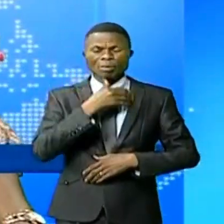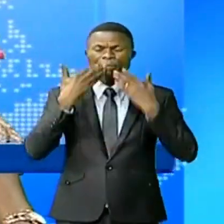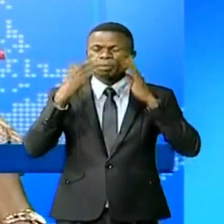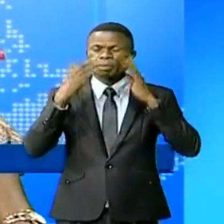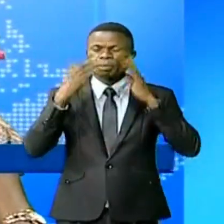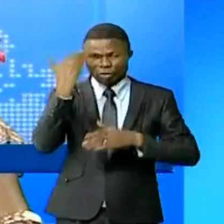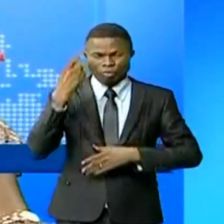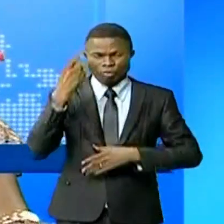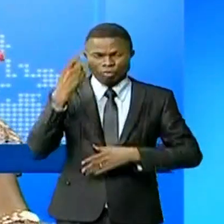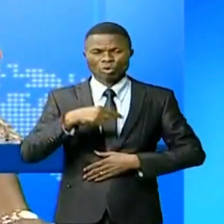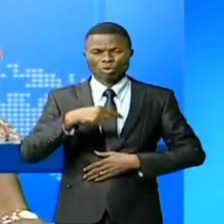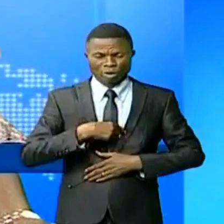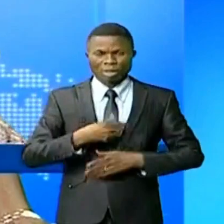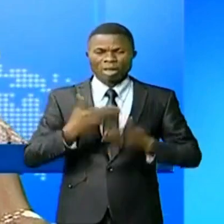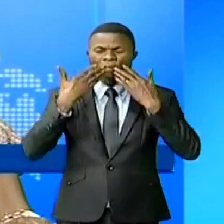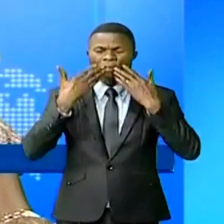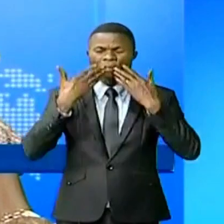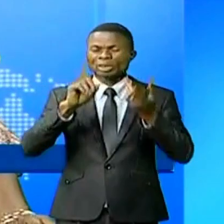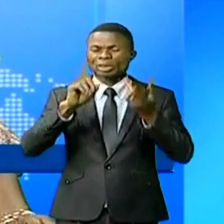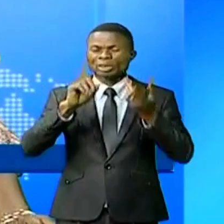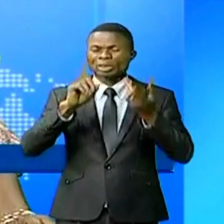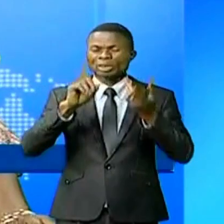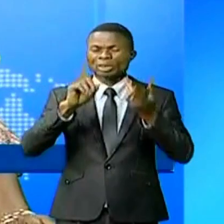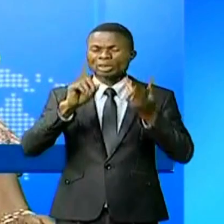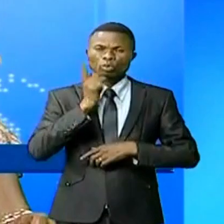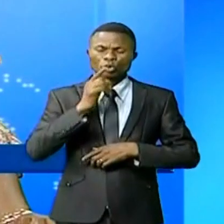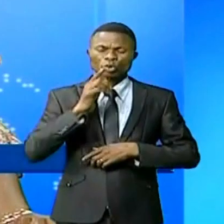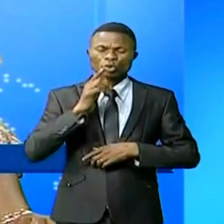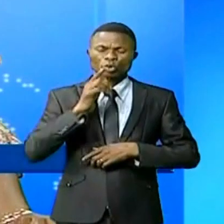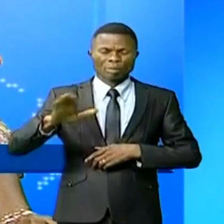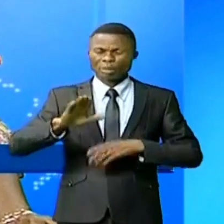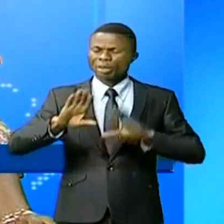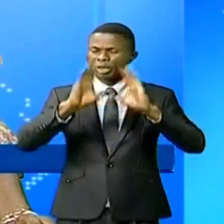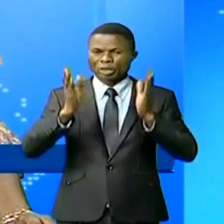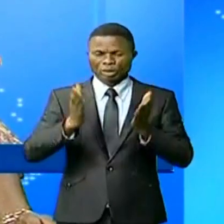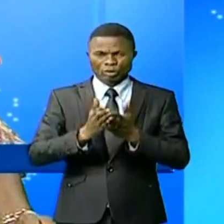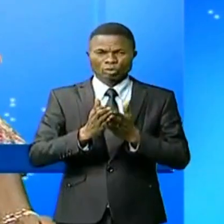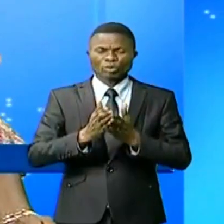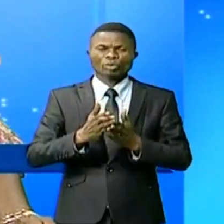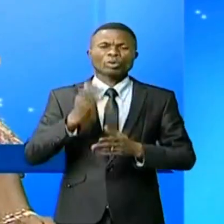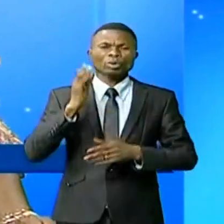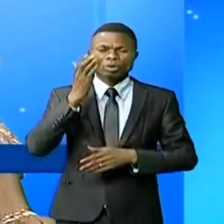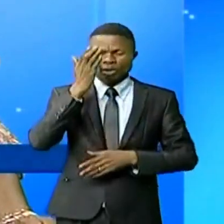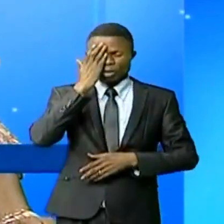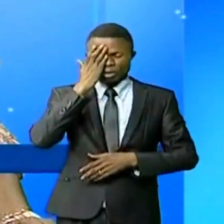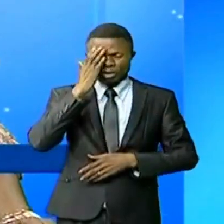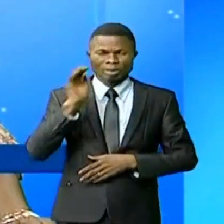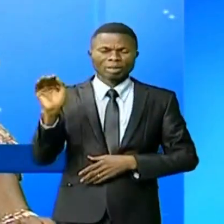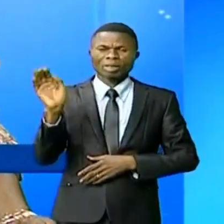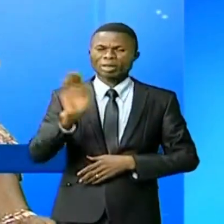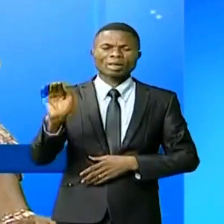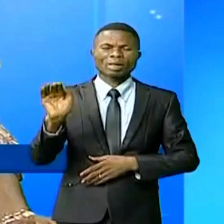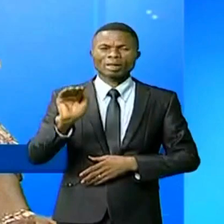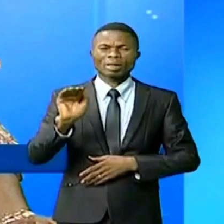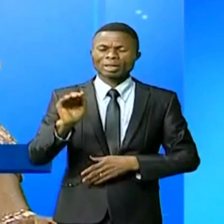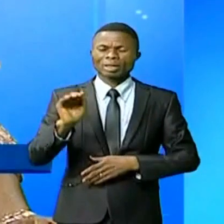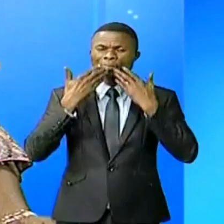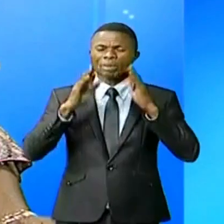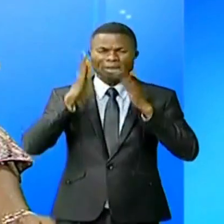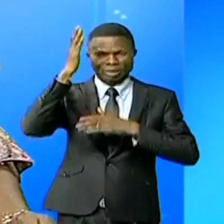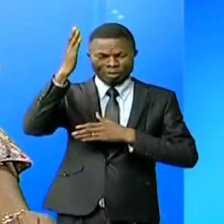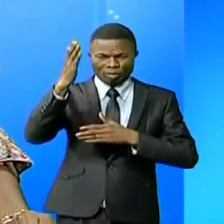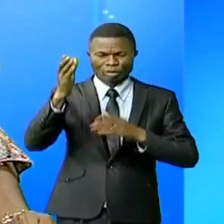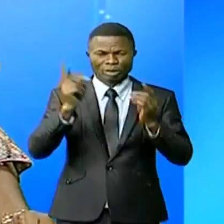de votre sympathique attention à ce journal. Dans 30 minutes, Annick Talouamboy revient sur ce même plateau pour la grande